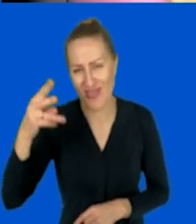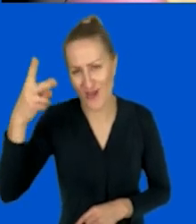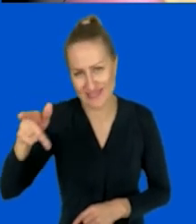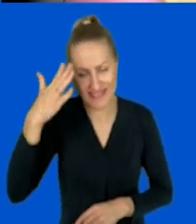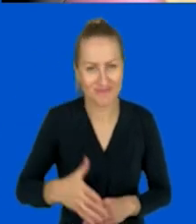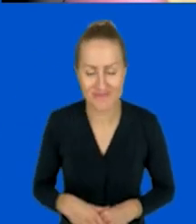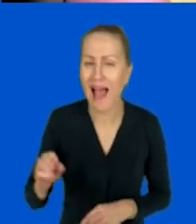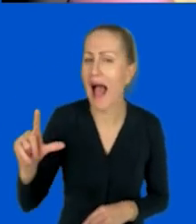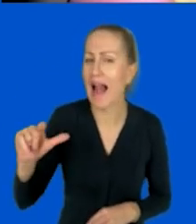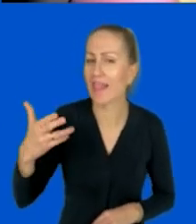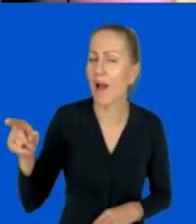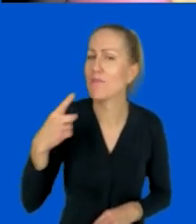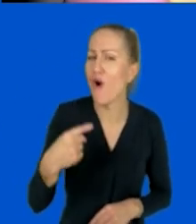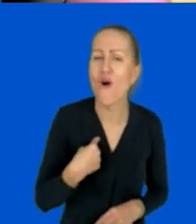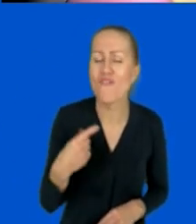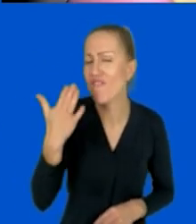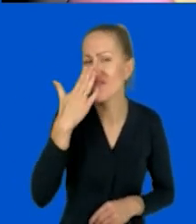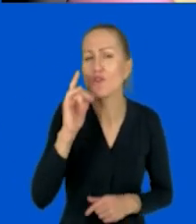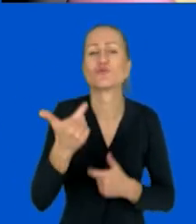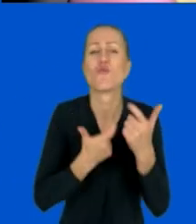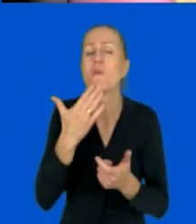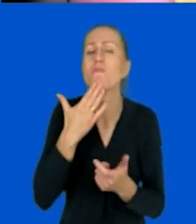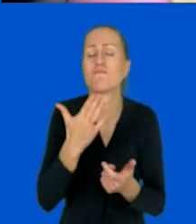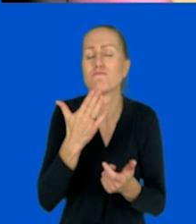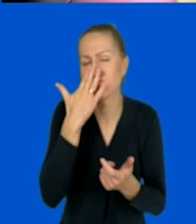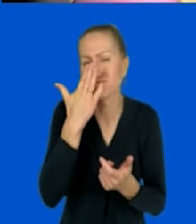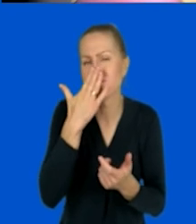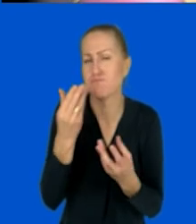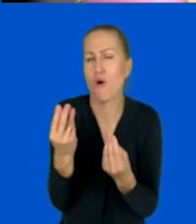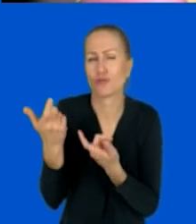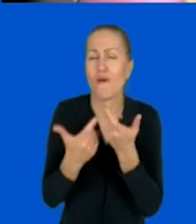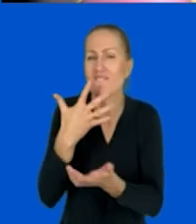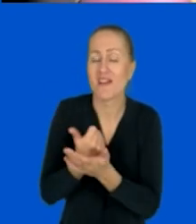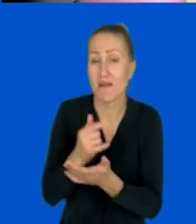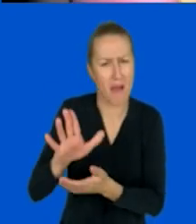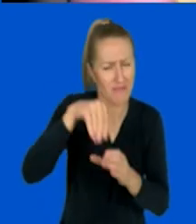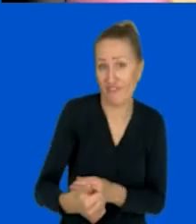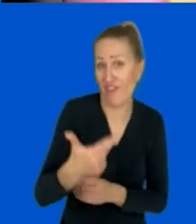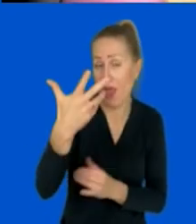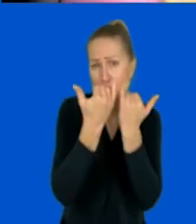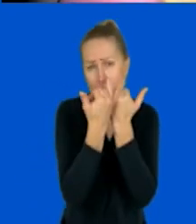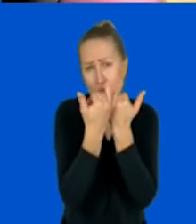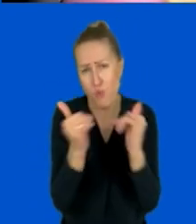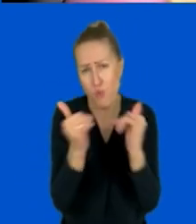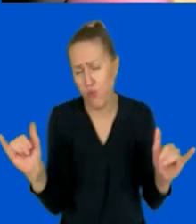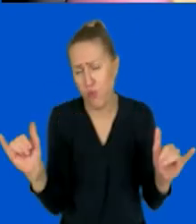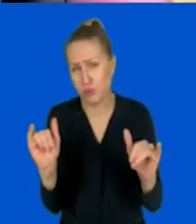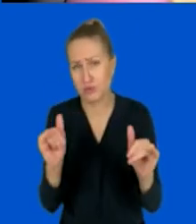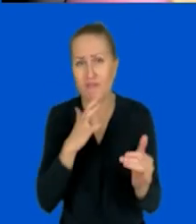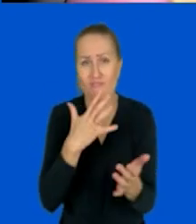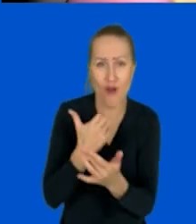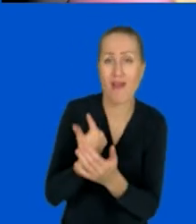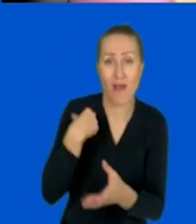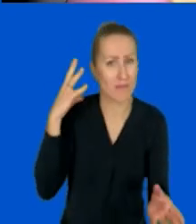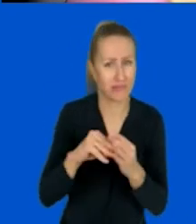Powiedz Alina, do czego wykorzystujesz Padlet? Bo Padlet ma miliony zastosowań i ja korzystam z niego od wielu lat,